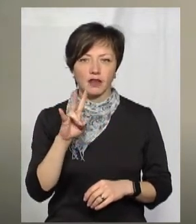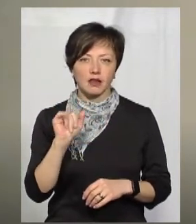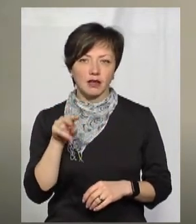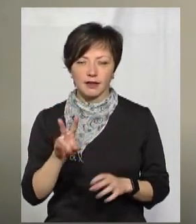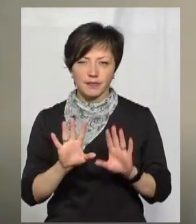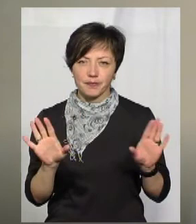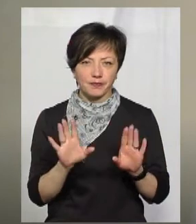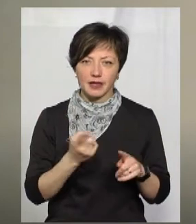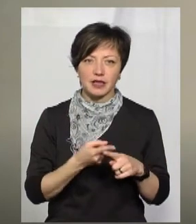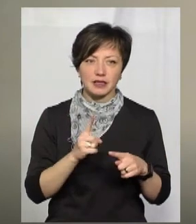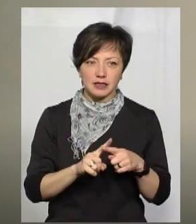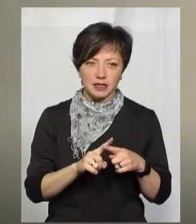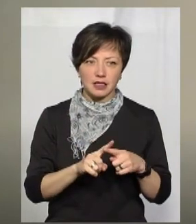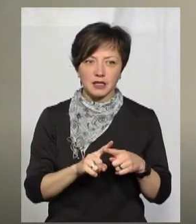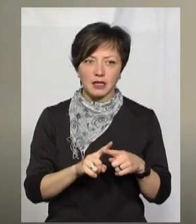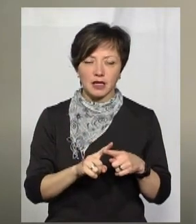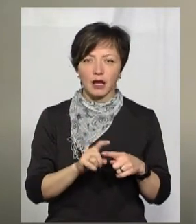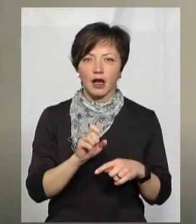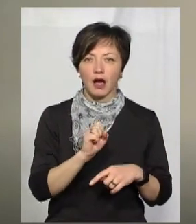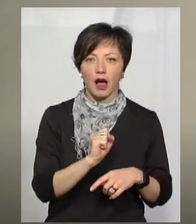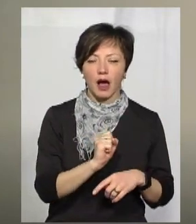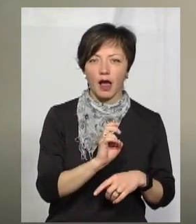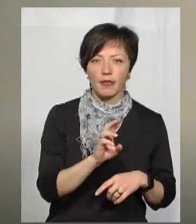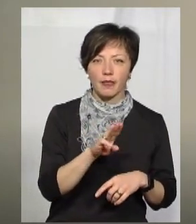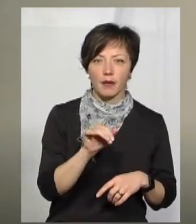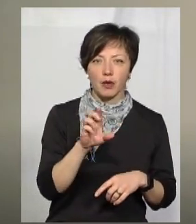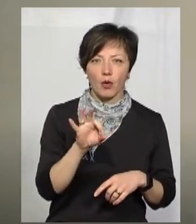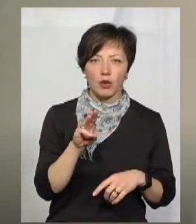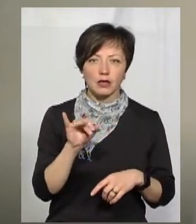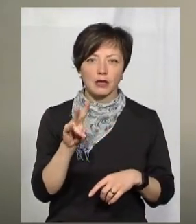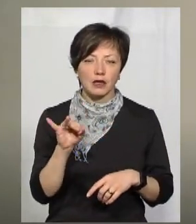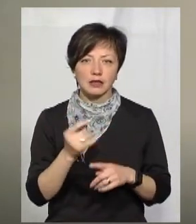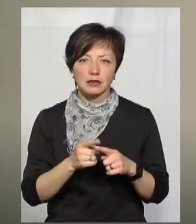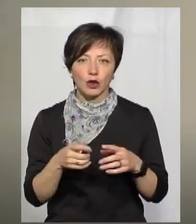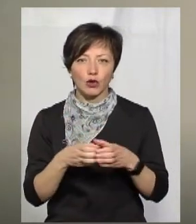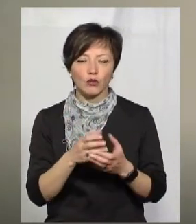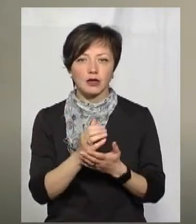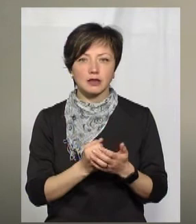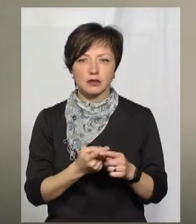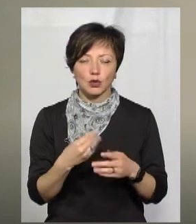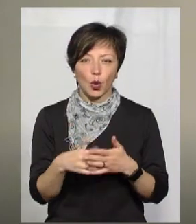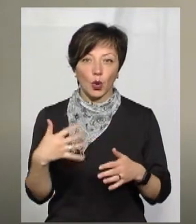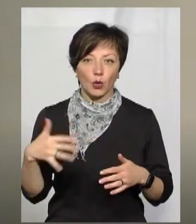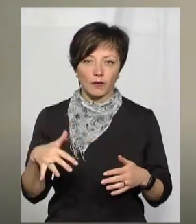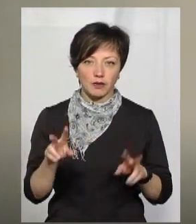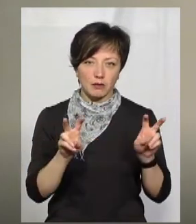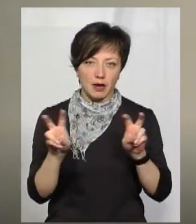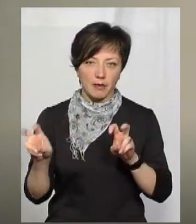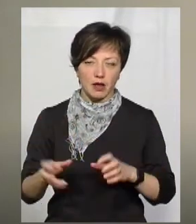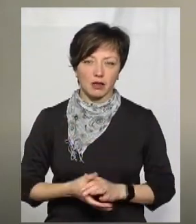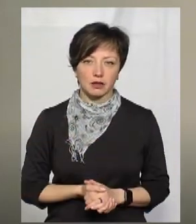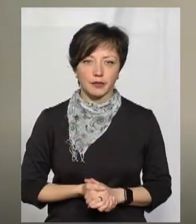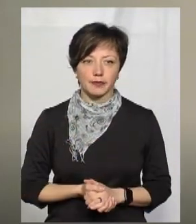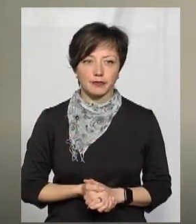Це антибіотики все-таки таким пацієнтам призначають із групи резерву. А це, зазвичай, дороговартісні препарати.